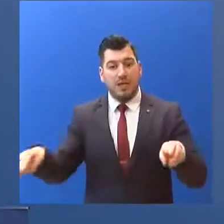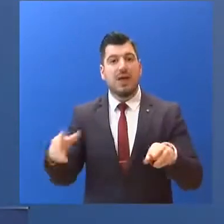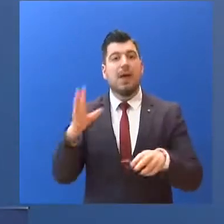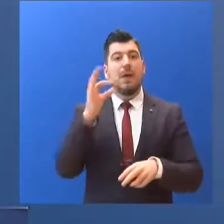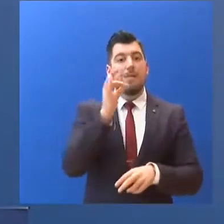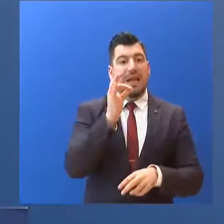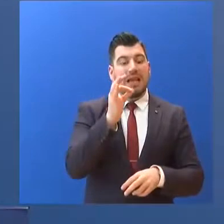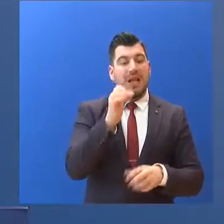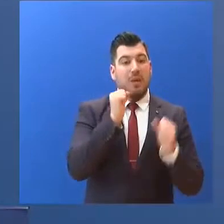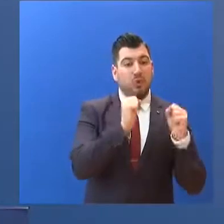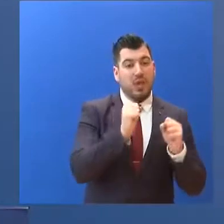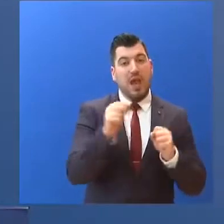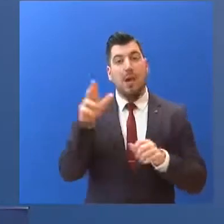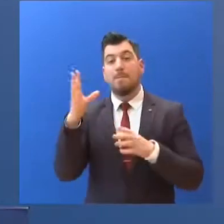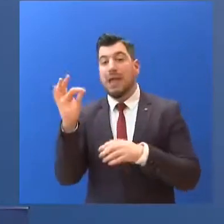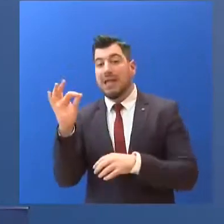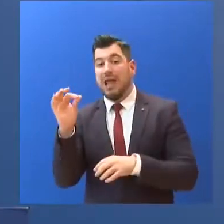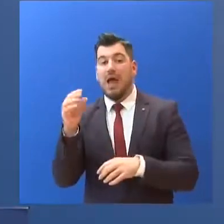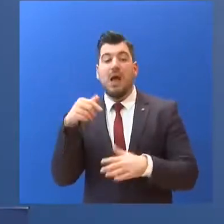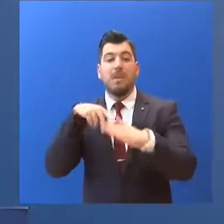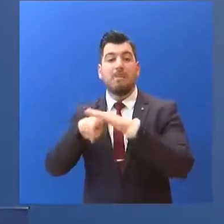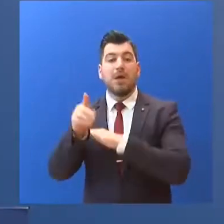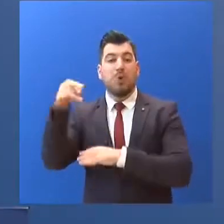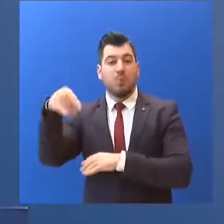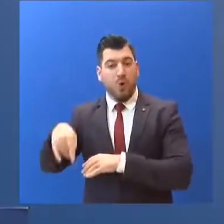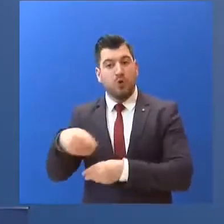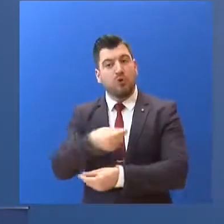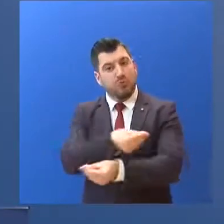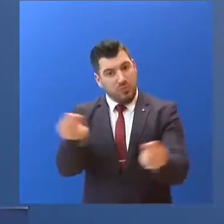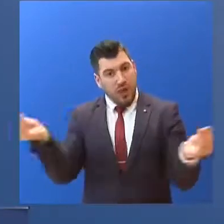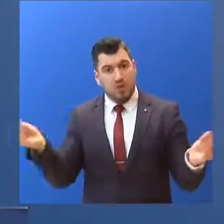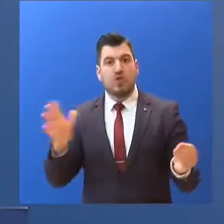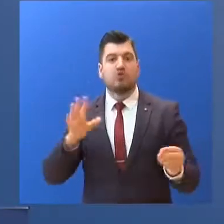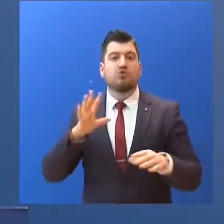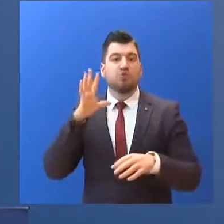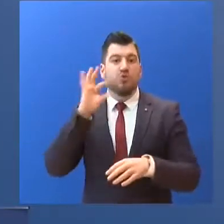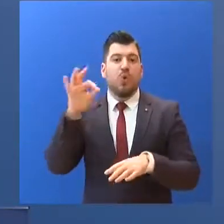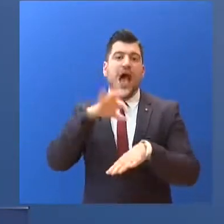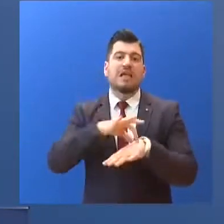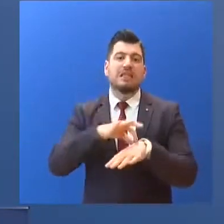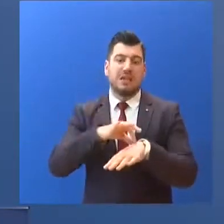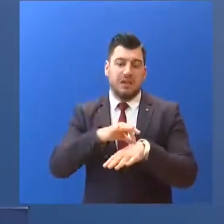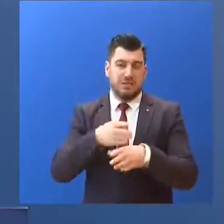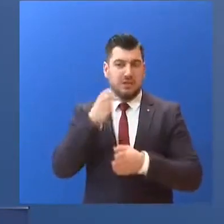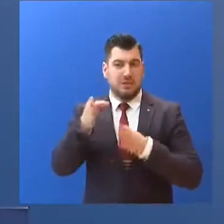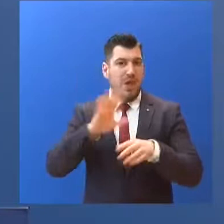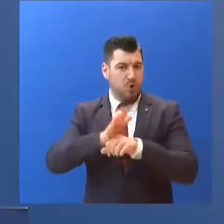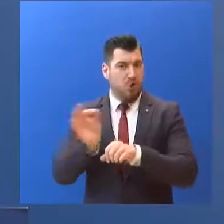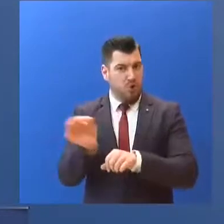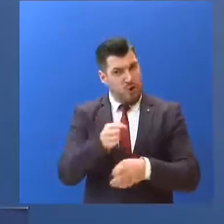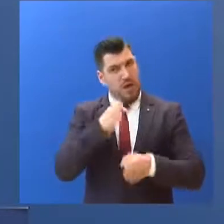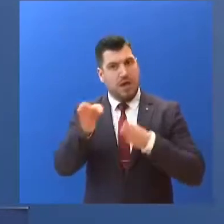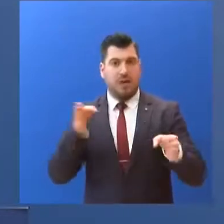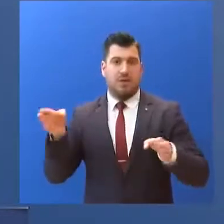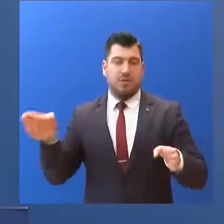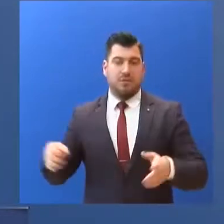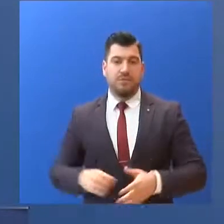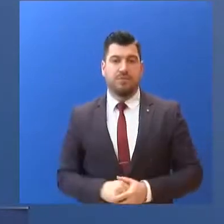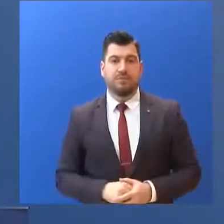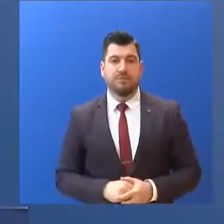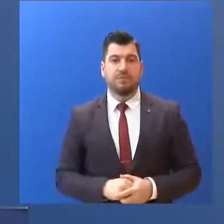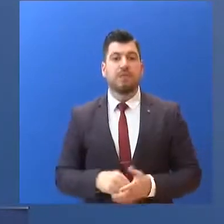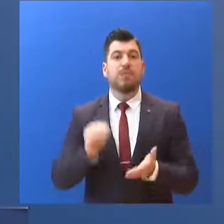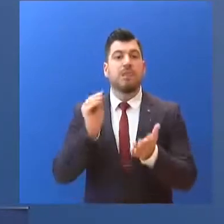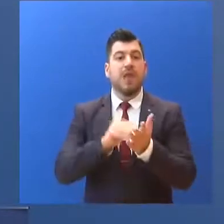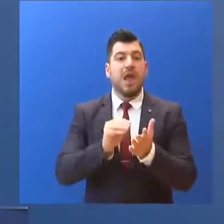50 του Μετροπόλιταν... προκειμένου να χρησιμοποιηθούν... για νοσηλεία ασθενών με κορονοϊό... εφόσον χρειαστεί. Σημαντική είναι επίσης...